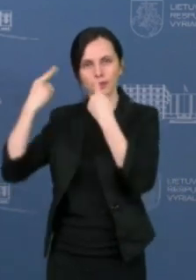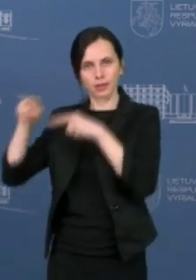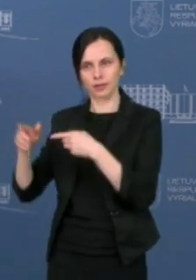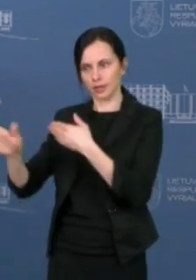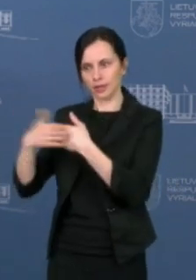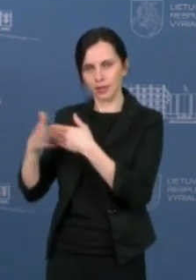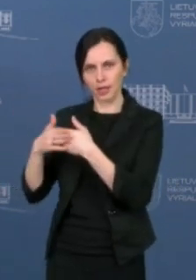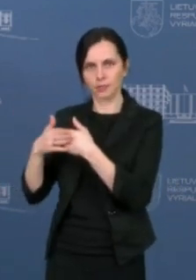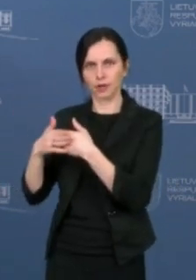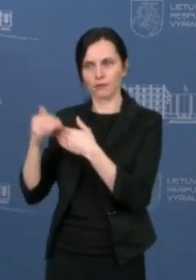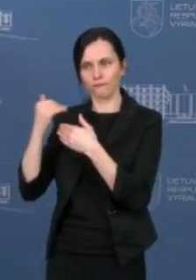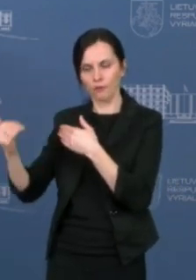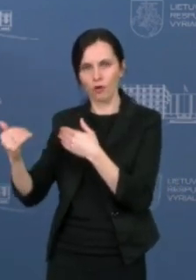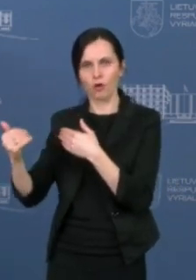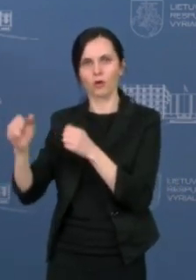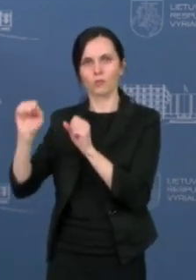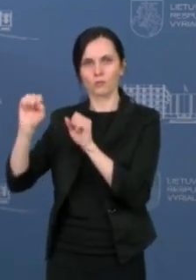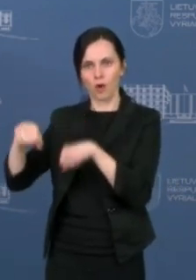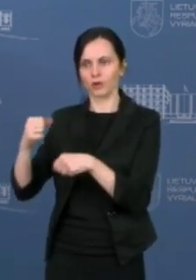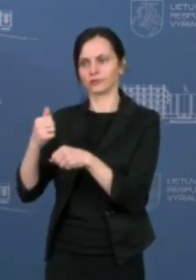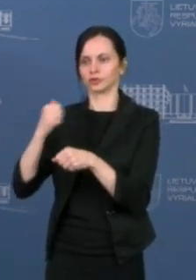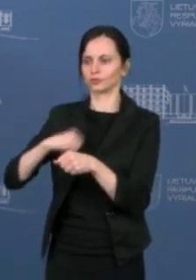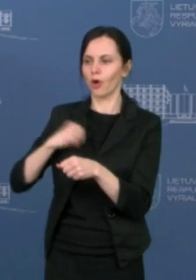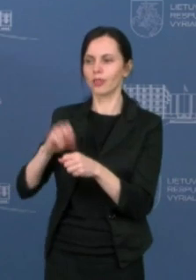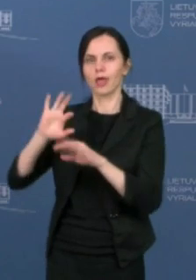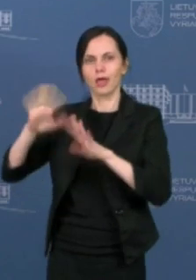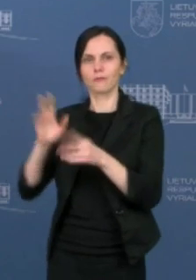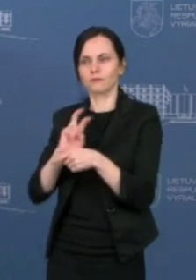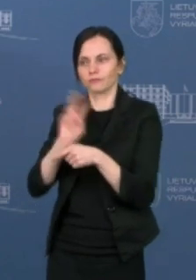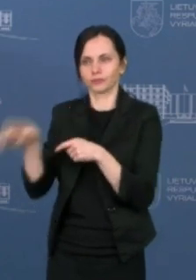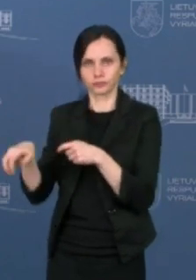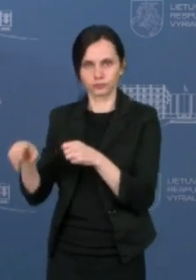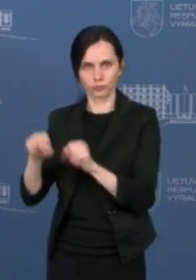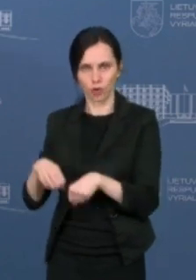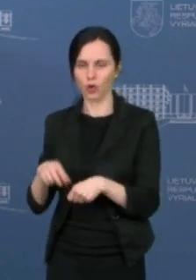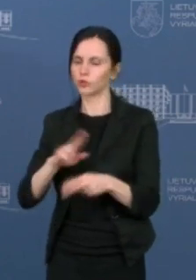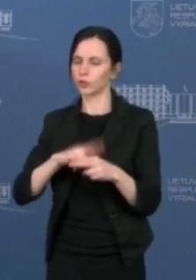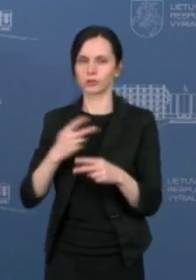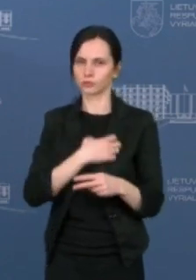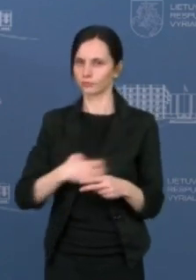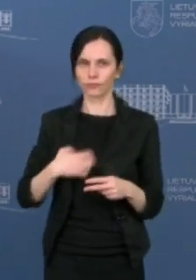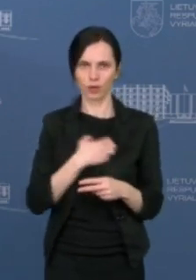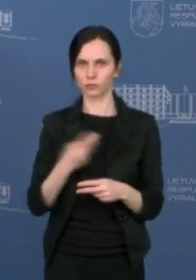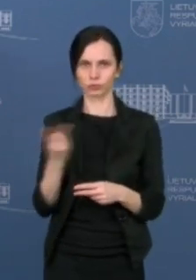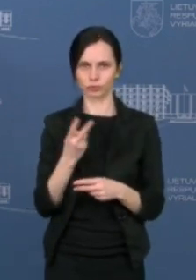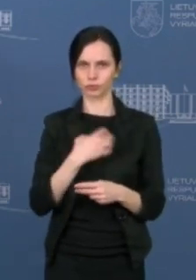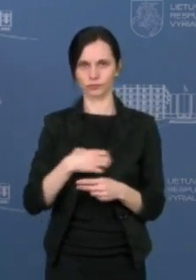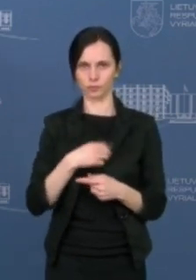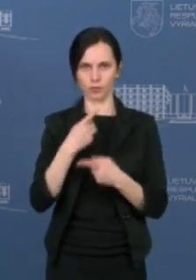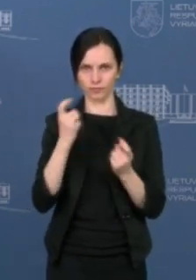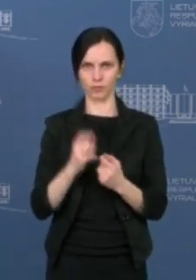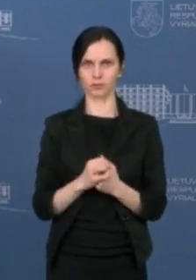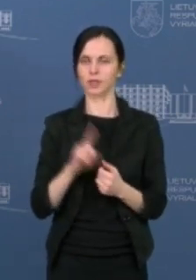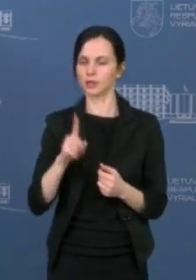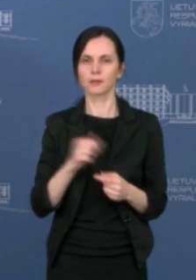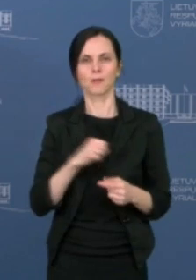naudojasi tik tos parduotuvės klientai. Tai yra labai svarbu akcentuoti šitą dalyką ir